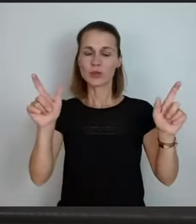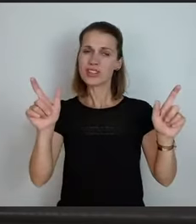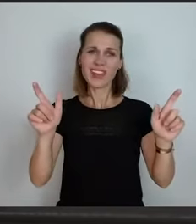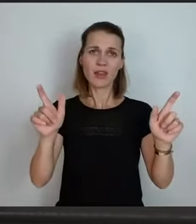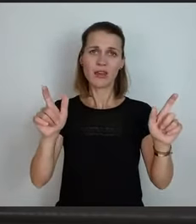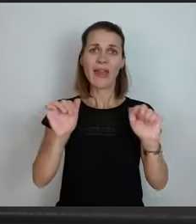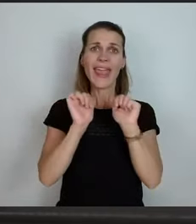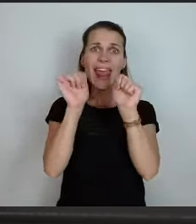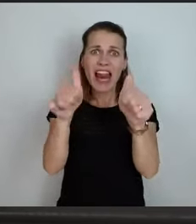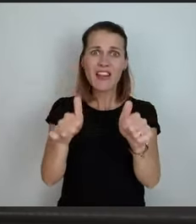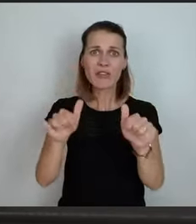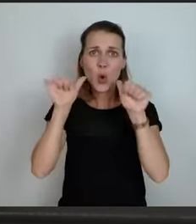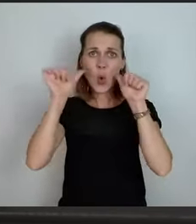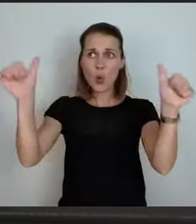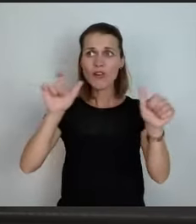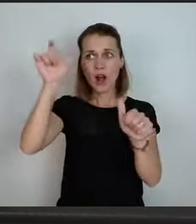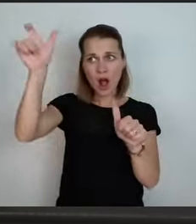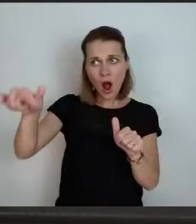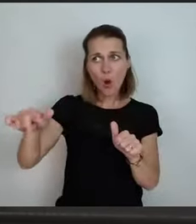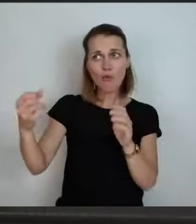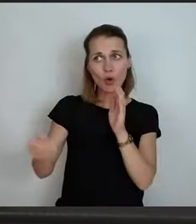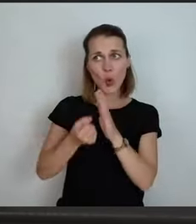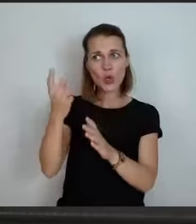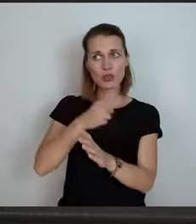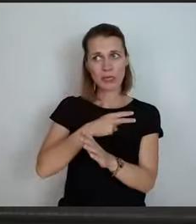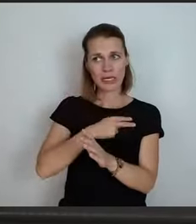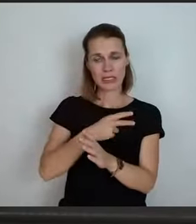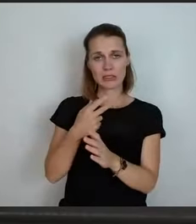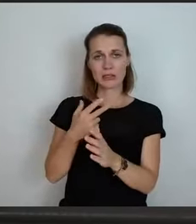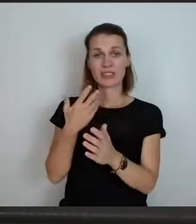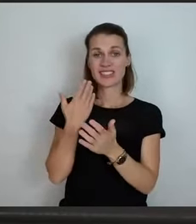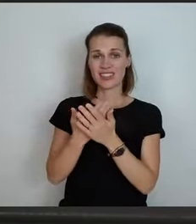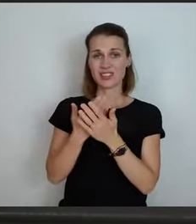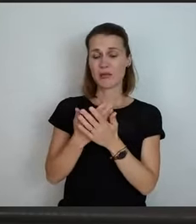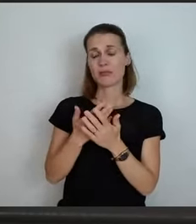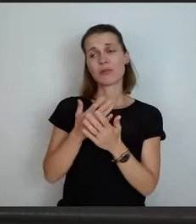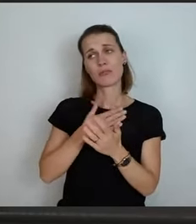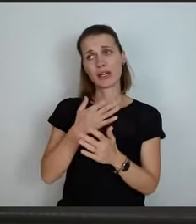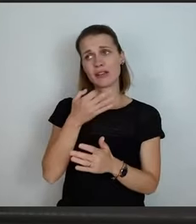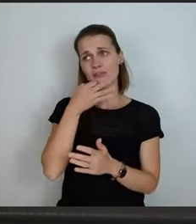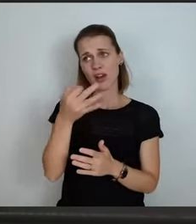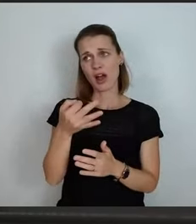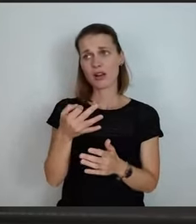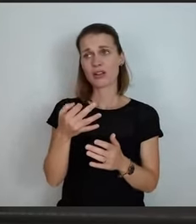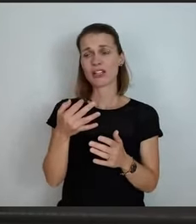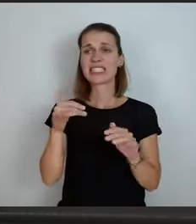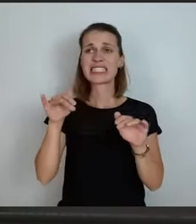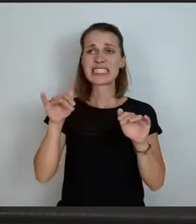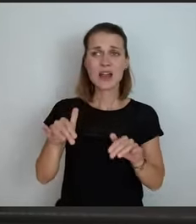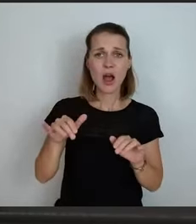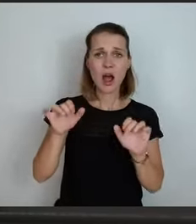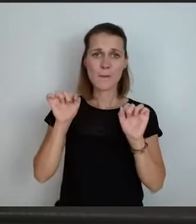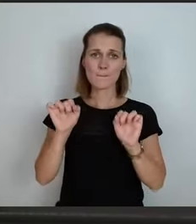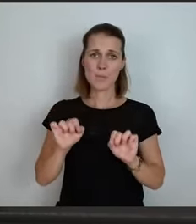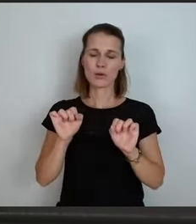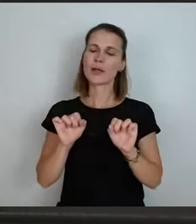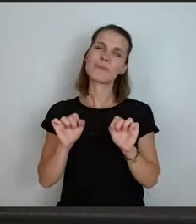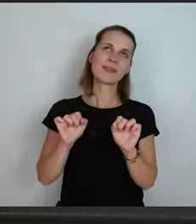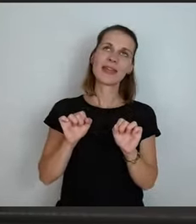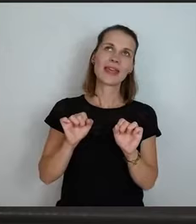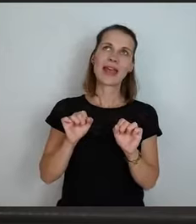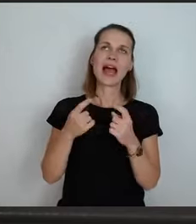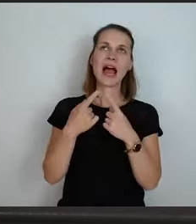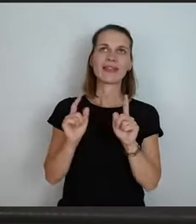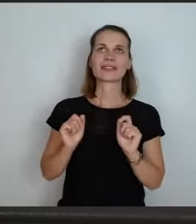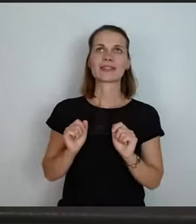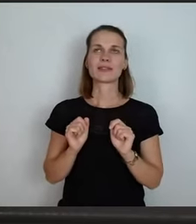auch den Kultusminister ereilen und deshalb meine Frage dahingehend, besteht denn, oder erst mal eine Frage, wie sind Sie denn,